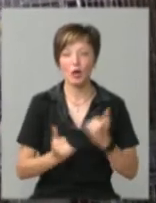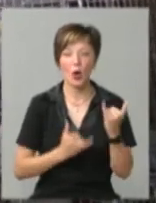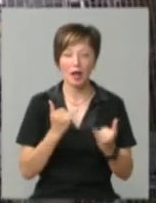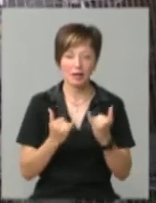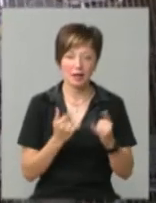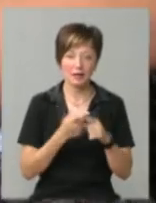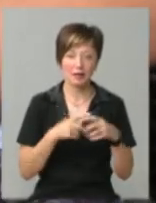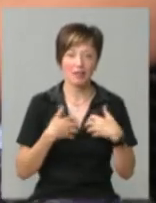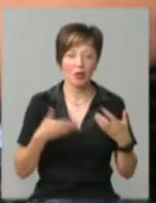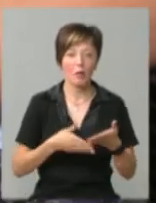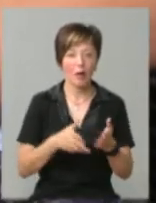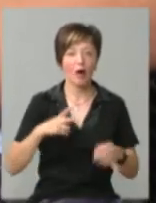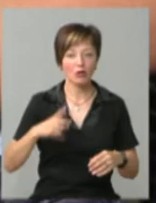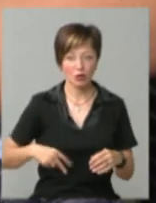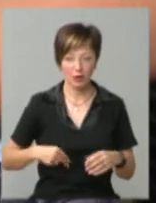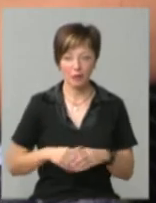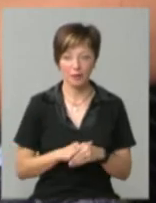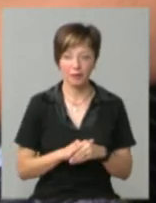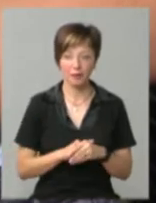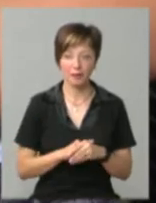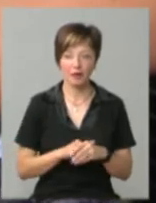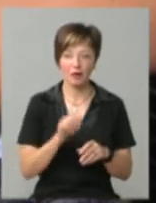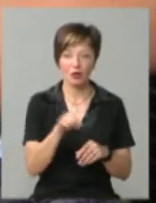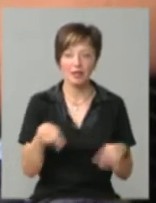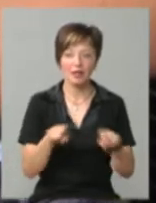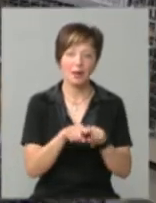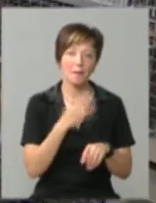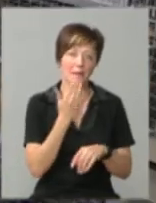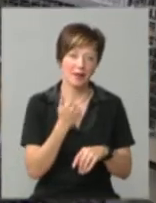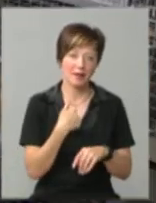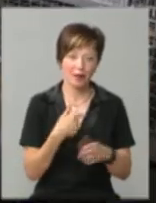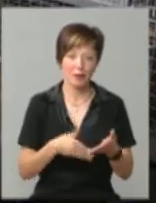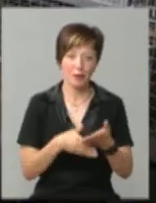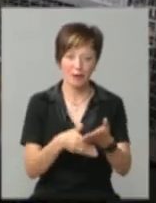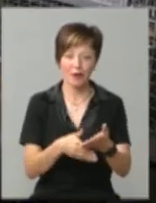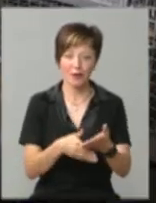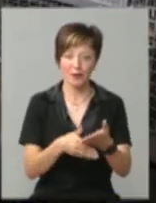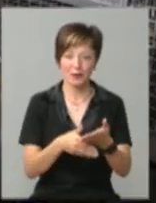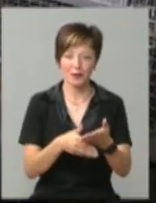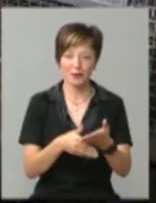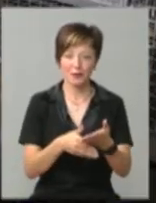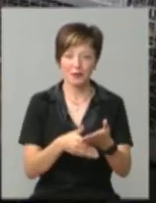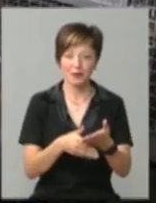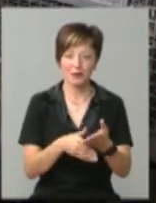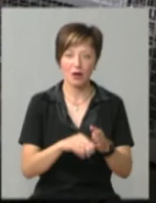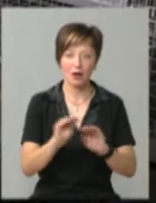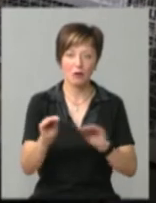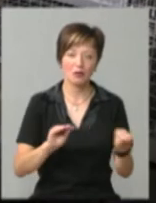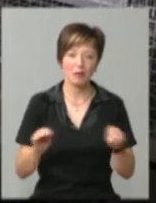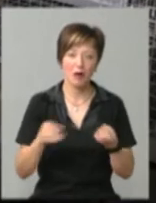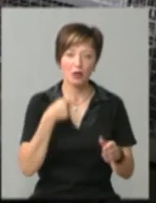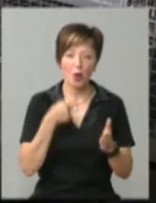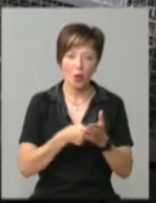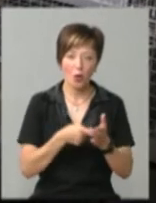шиншилами допомагає донька Олександра. Вони такі миленькі, я допомагаю розсипати корм,